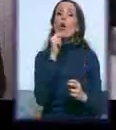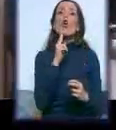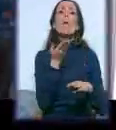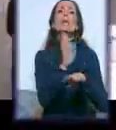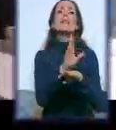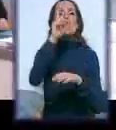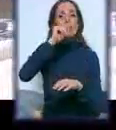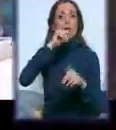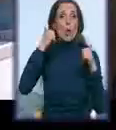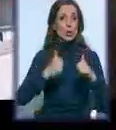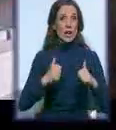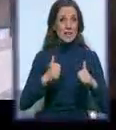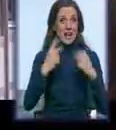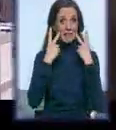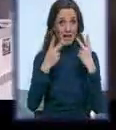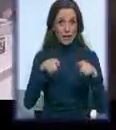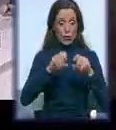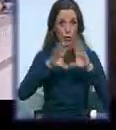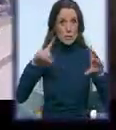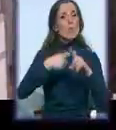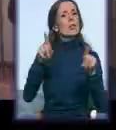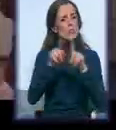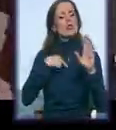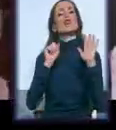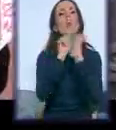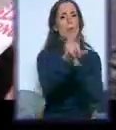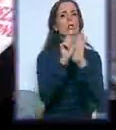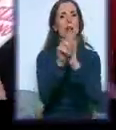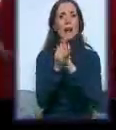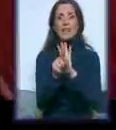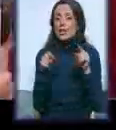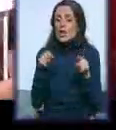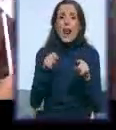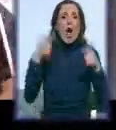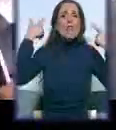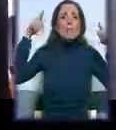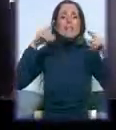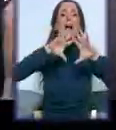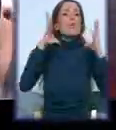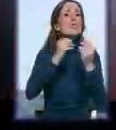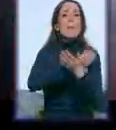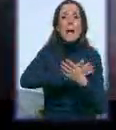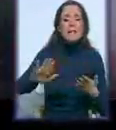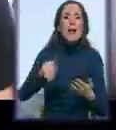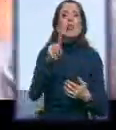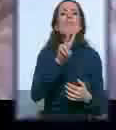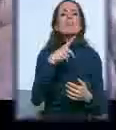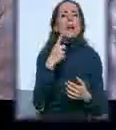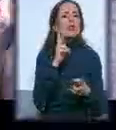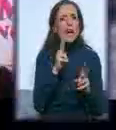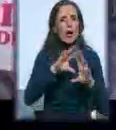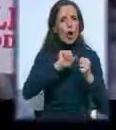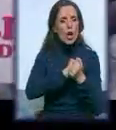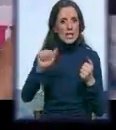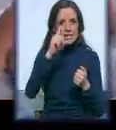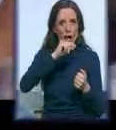emisiju, a i poslali smo im direktne dopise, da je, pošto je sve besplatno, imaju priliku da apostrofiravaju... Oće opštine biti sve zajedno na jednom štandu?